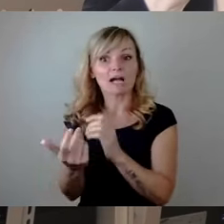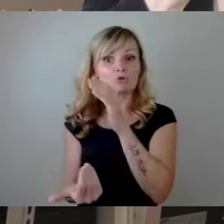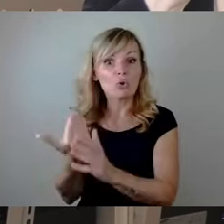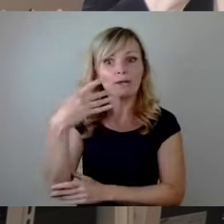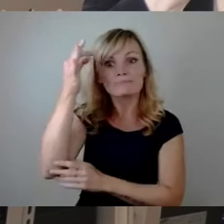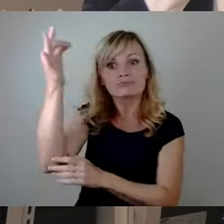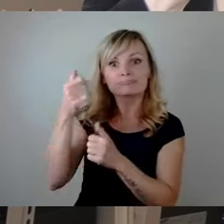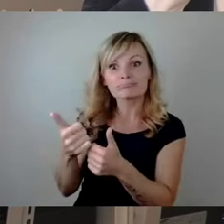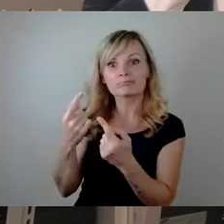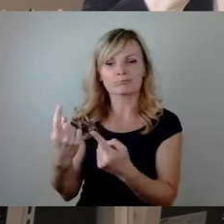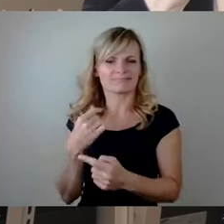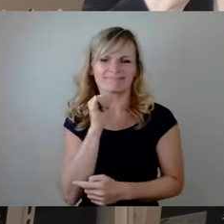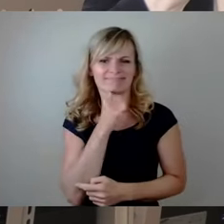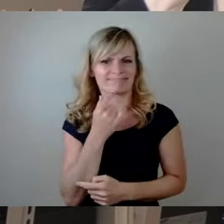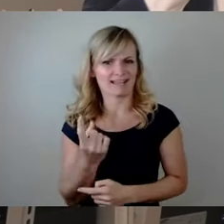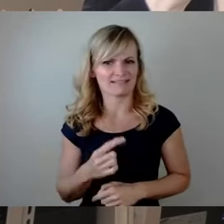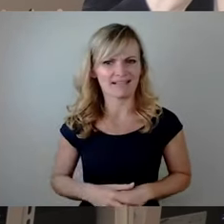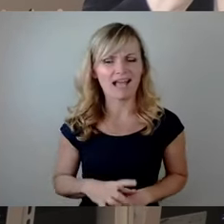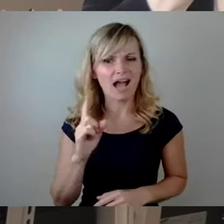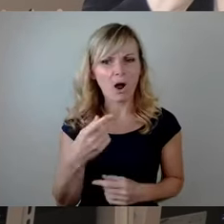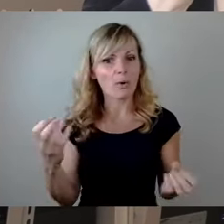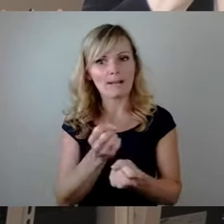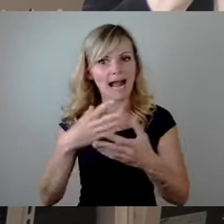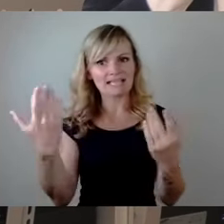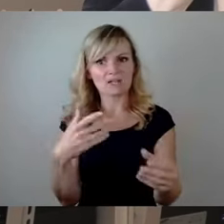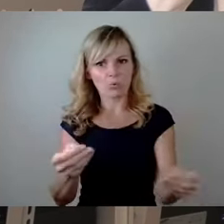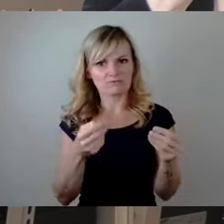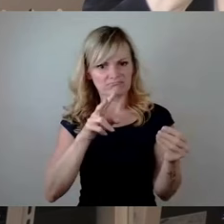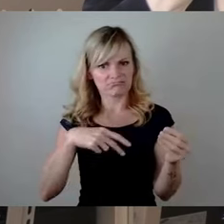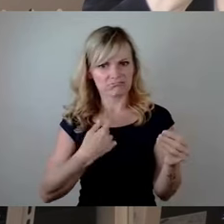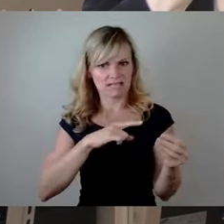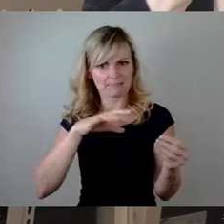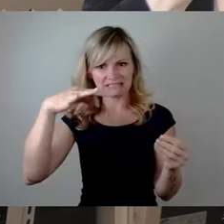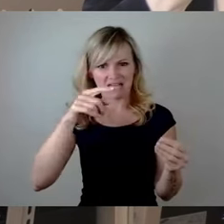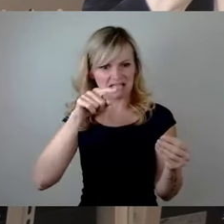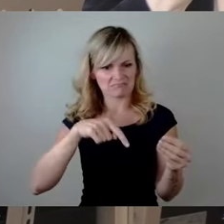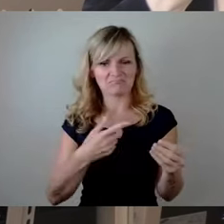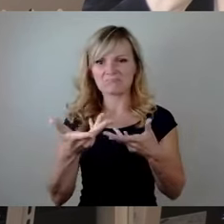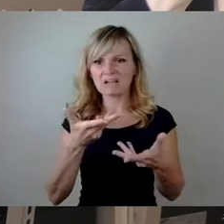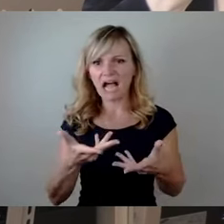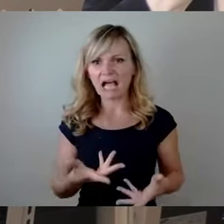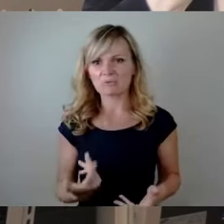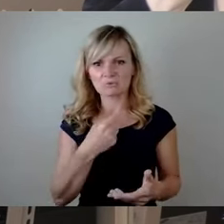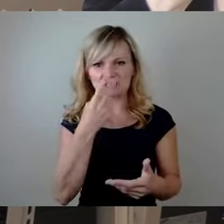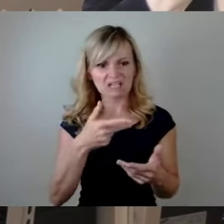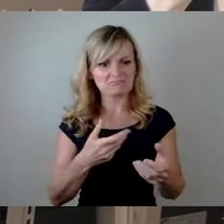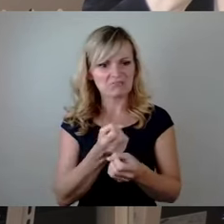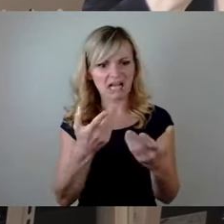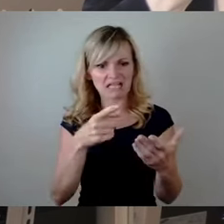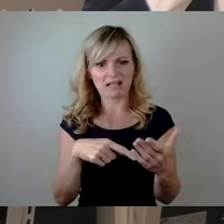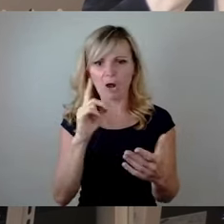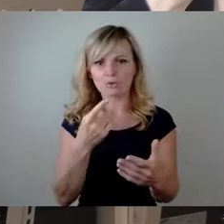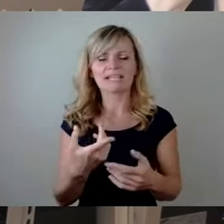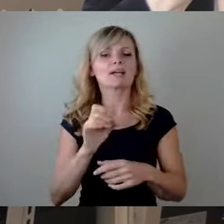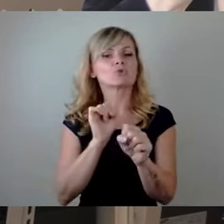Und ich sage mal so, die großen Begeisterungsstürme hat er jetzt bei mir auch in keiner einzigen Beratung auch ausgelöst. Und ich will trotzdem nochmal die